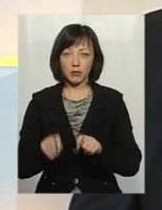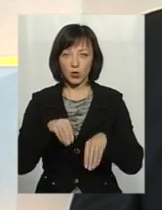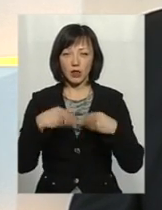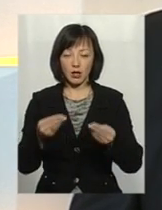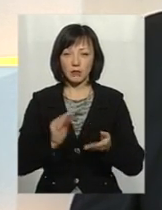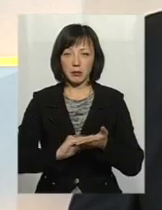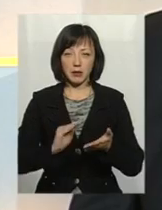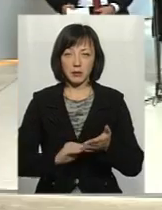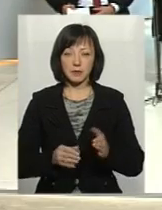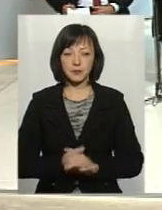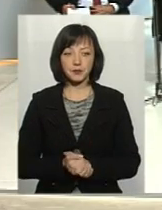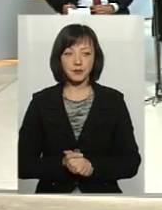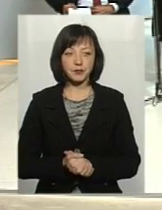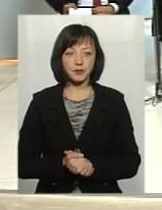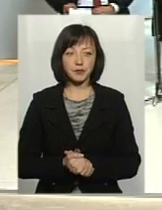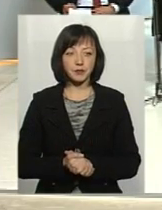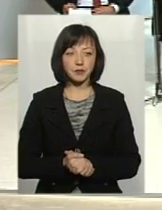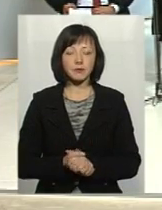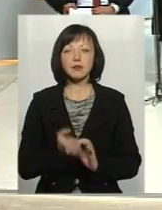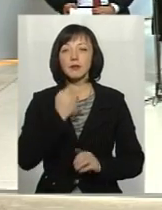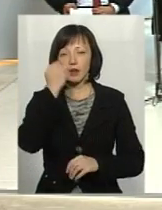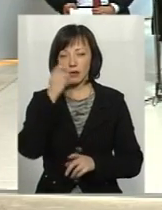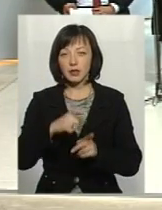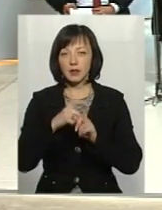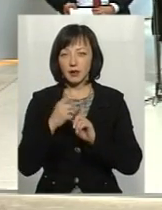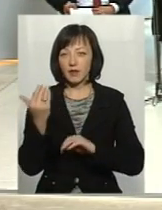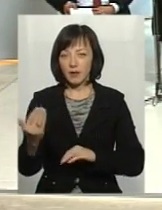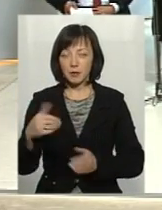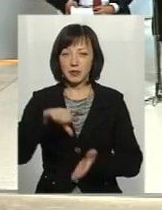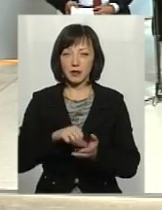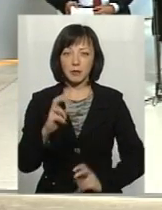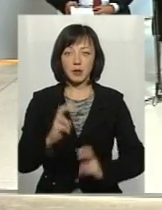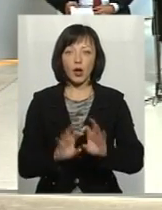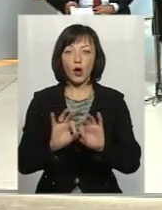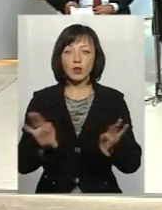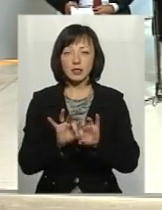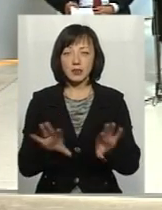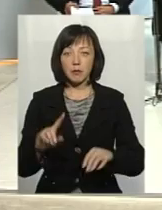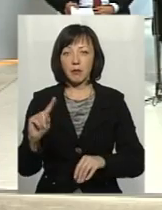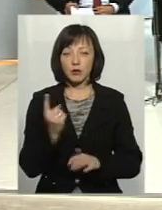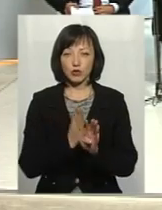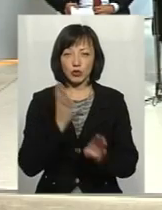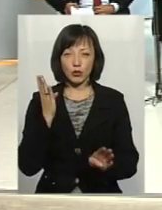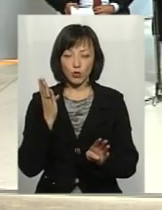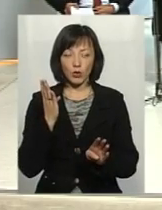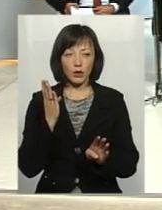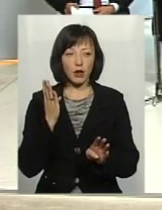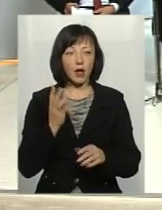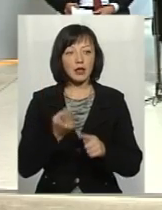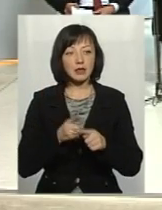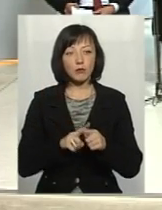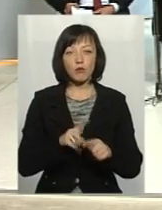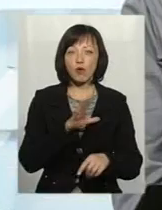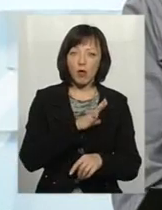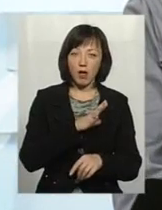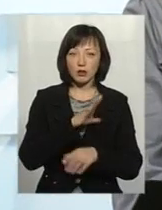дане приказ. Дякую за відповідь. Шановні представники підприємства, тепер прошу вас прокоментувати насамперед. Ту була чи не